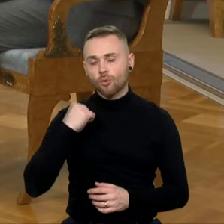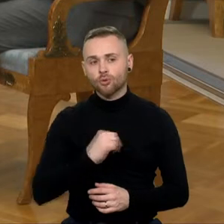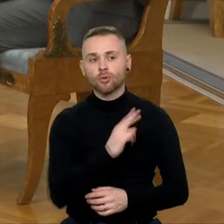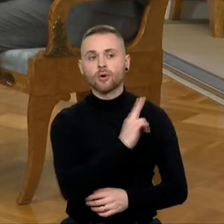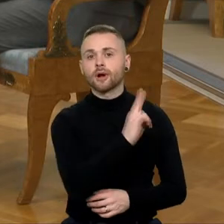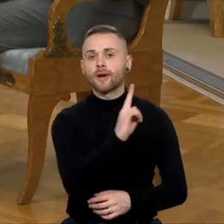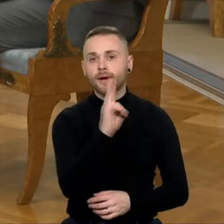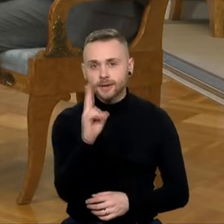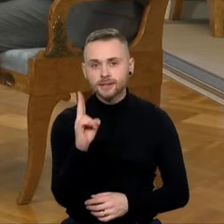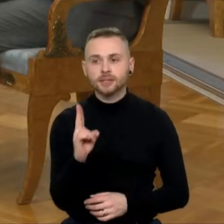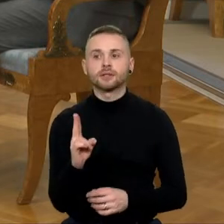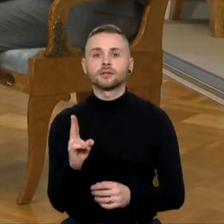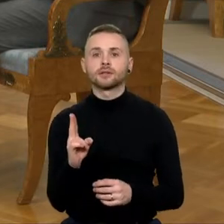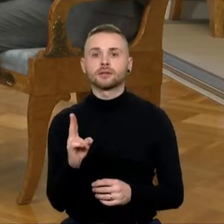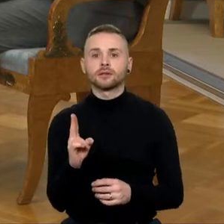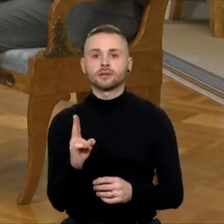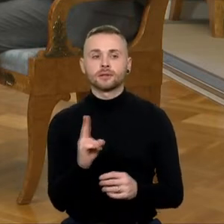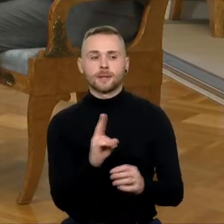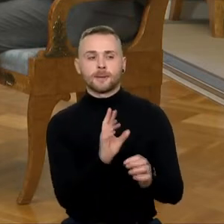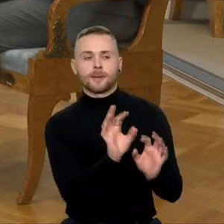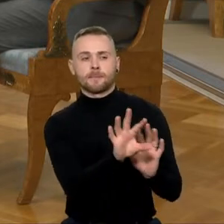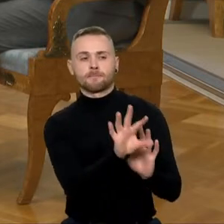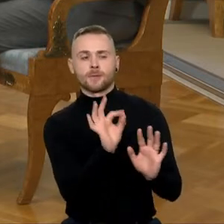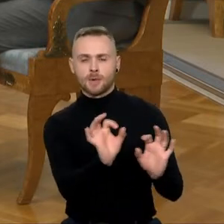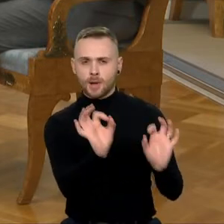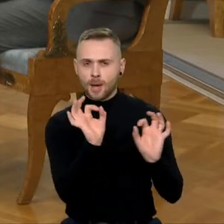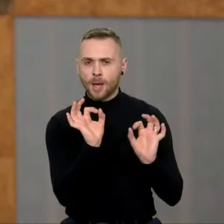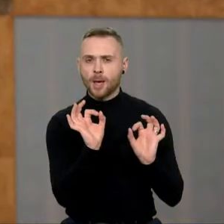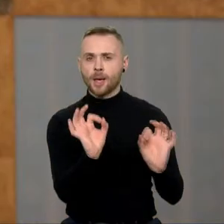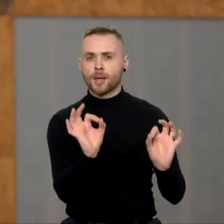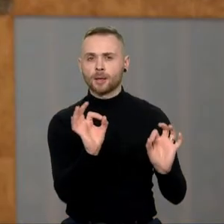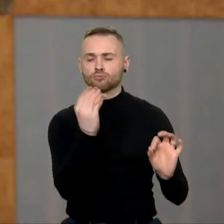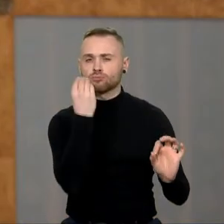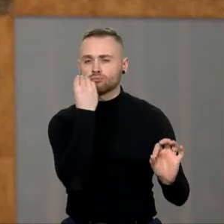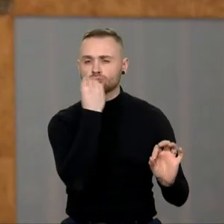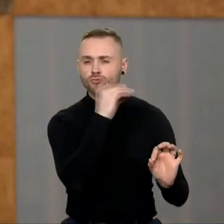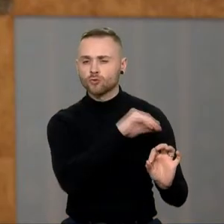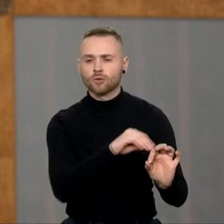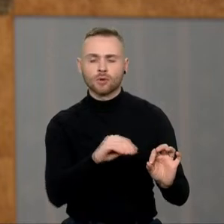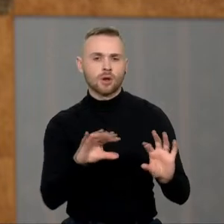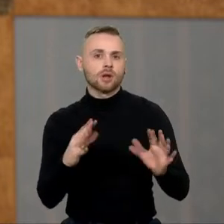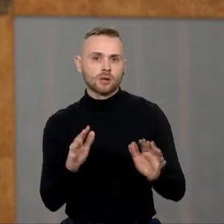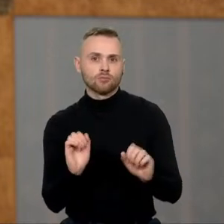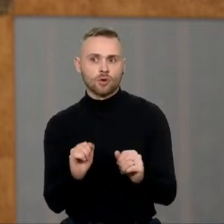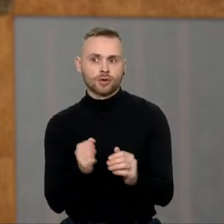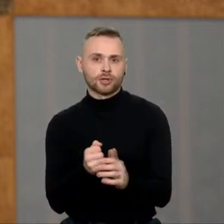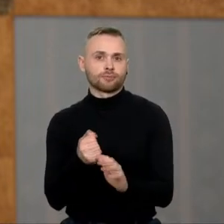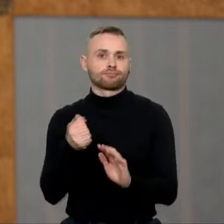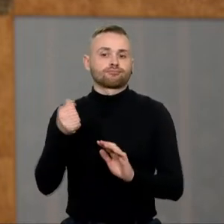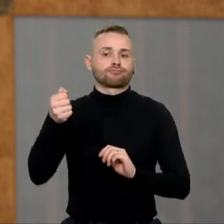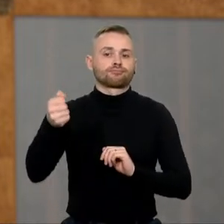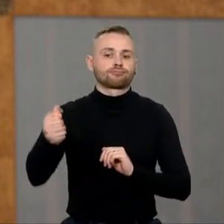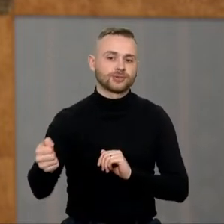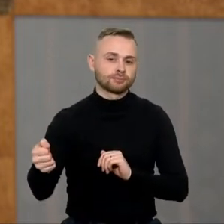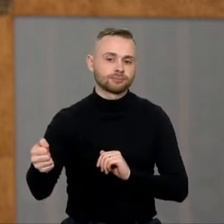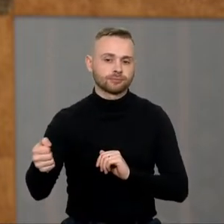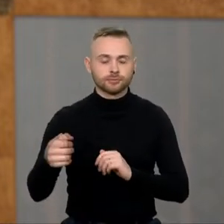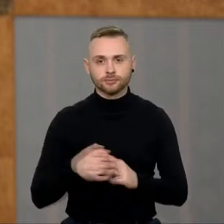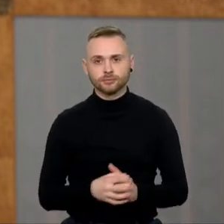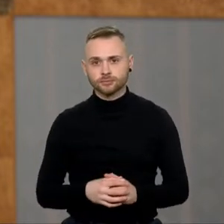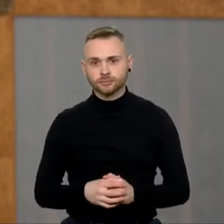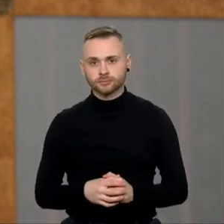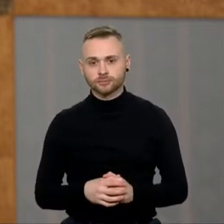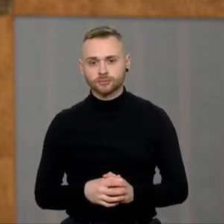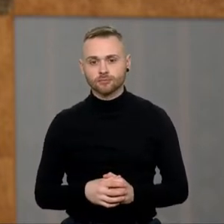diplomatinėje tarnybai, panaudoti pačiu labiausiai optimaliu būdu. Ir man atrodo, kad po šitų